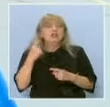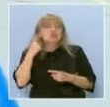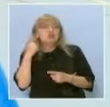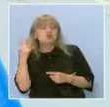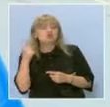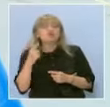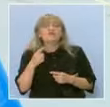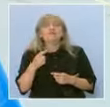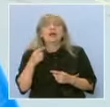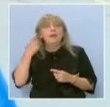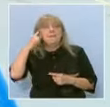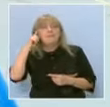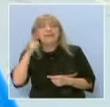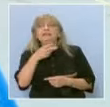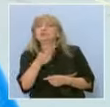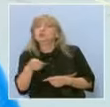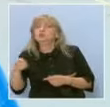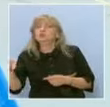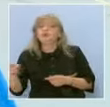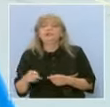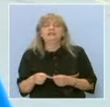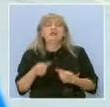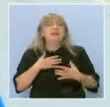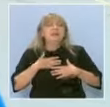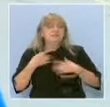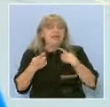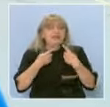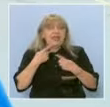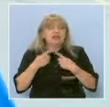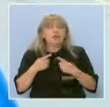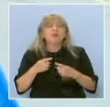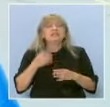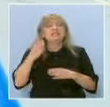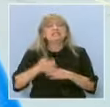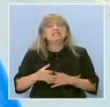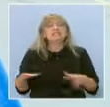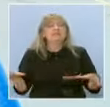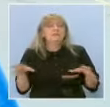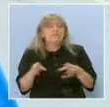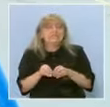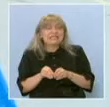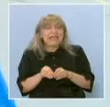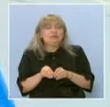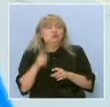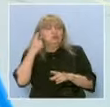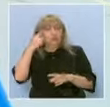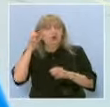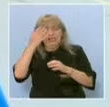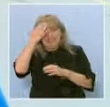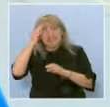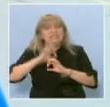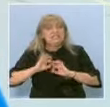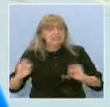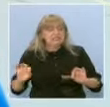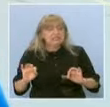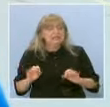мнения, и се занимаваме с сократически диалог, да стигнем съвместно до истината, а не да ни карат да зобрим някакво количество информация, както в